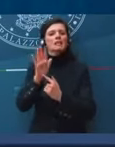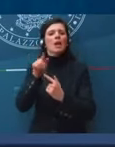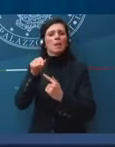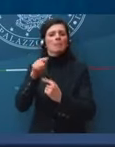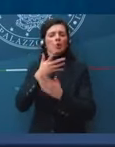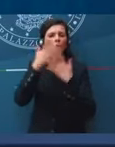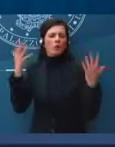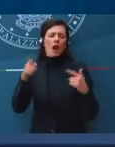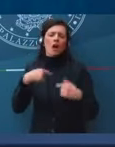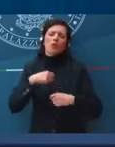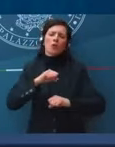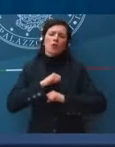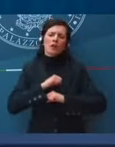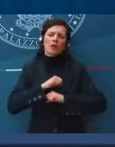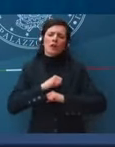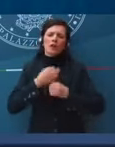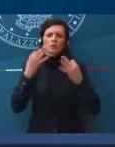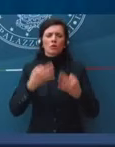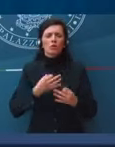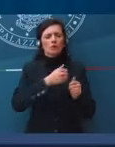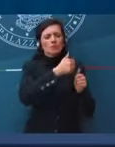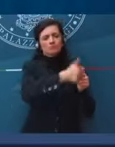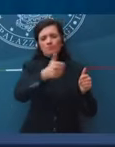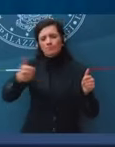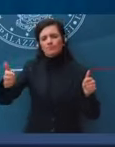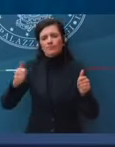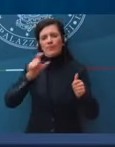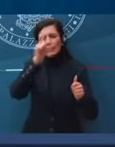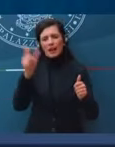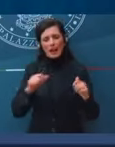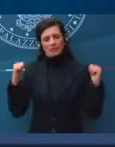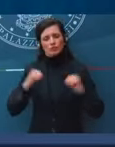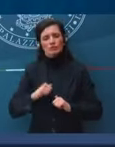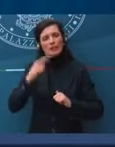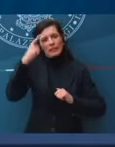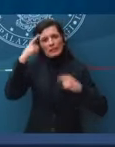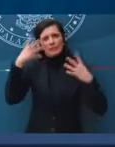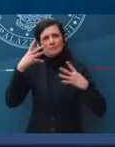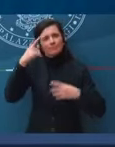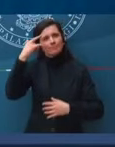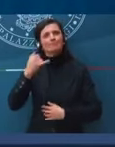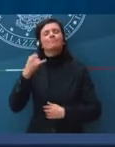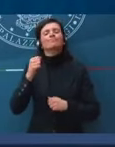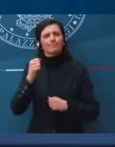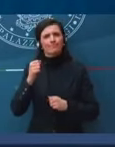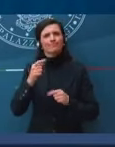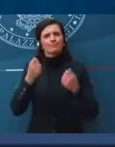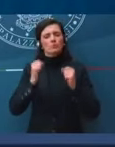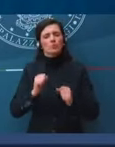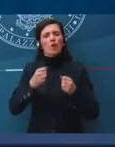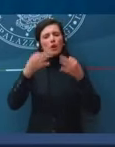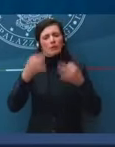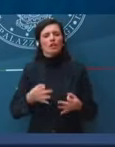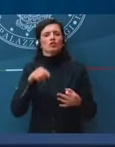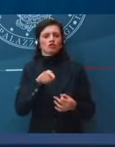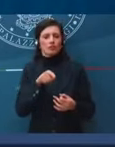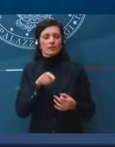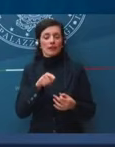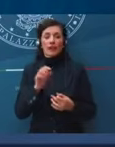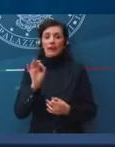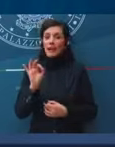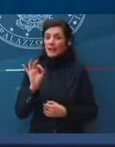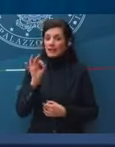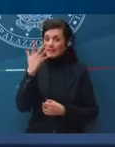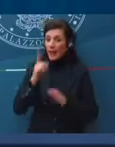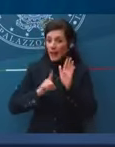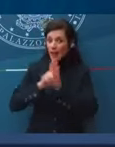la razionalità degli italiani a decidere su questo. Quindi se ci sarà un effetto mi aspetto che